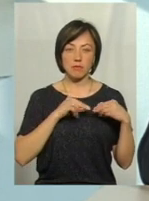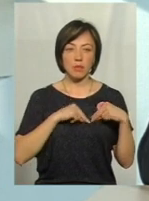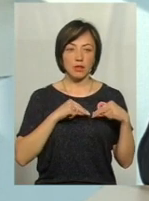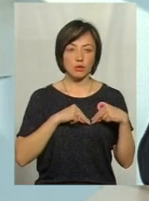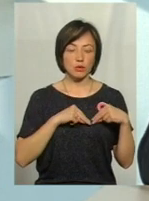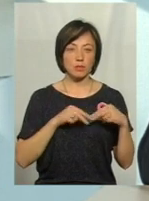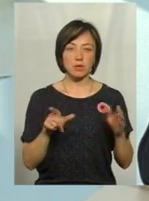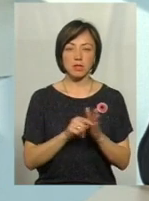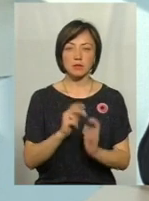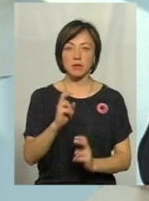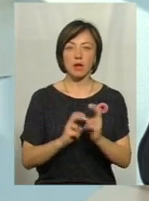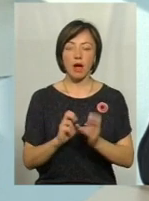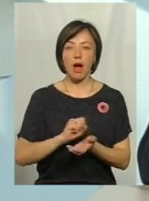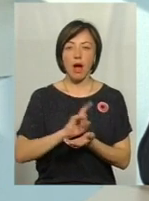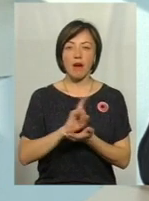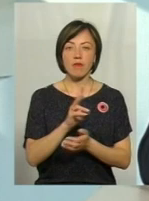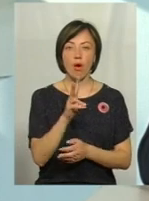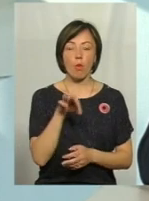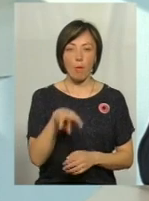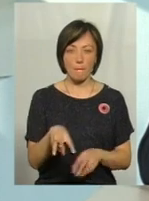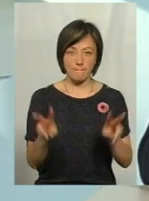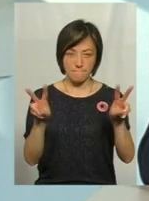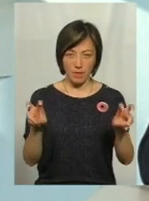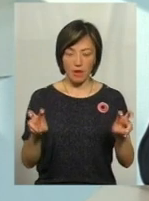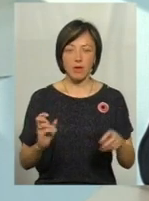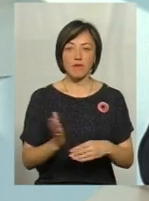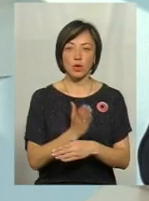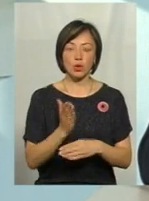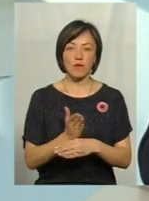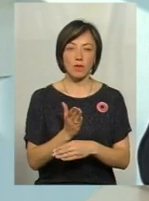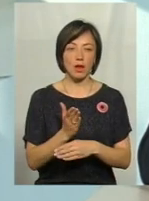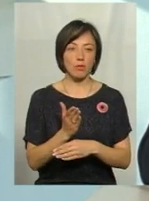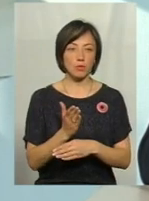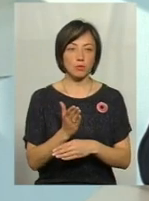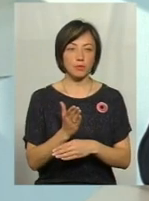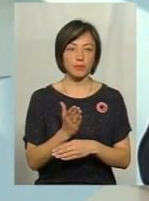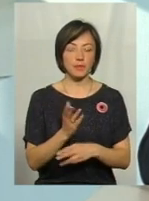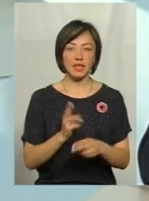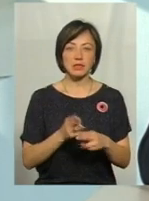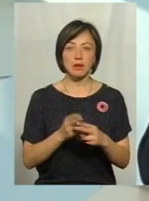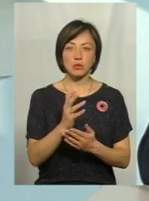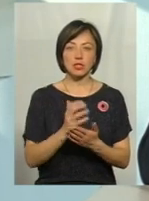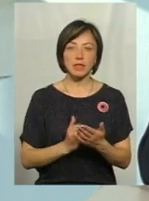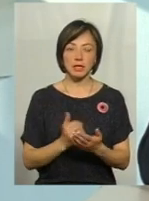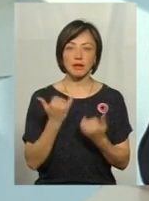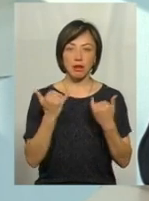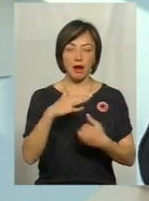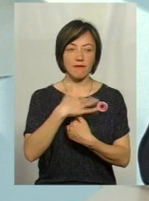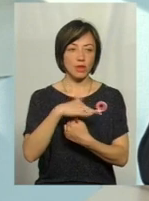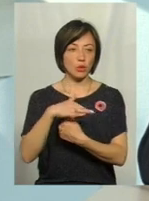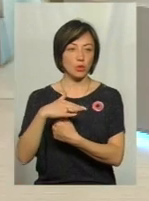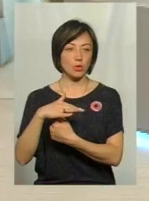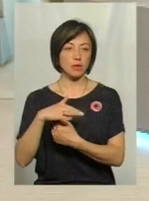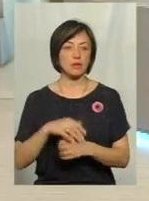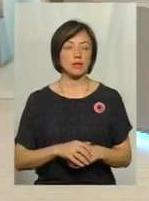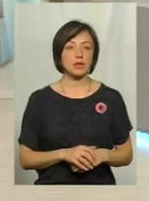з підприємством АВІАКОМ, там виготовляємо запчастини для вертольотів. До речі,